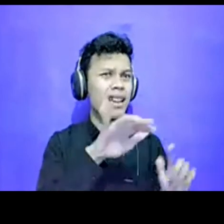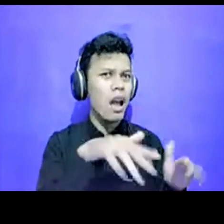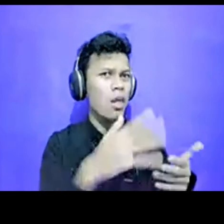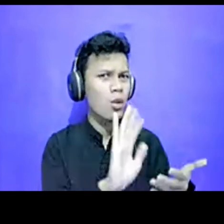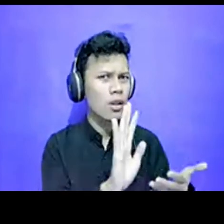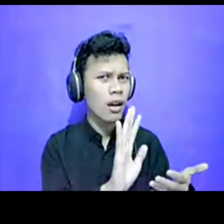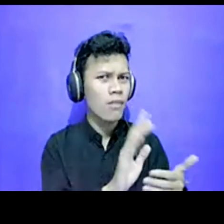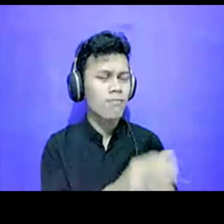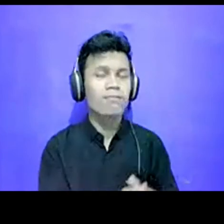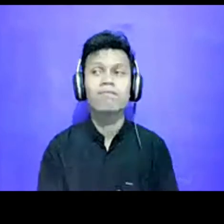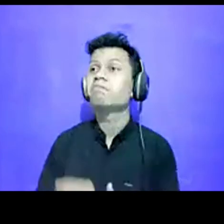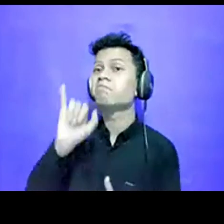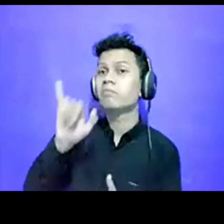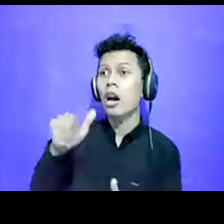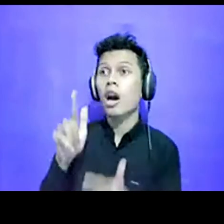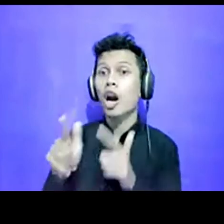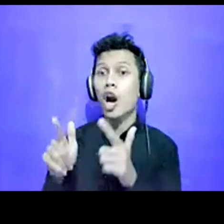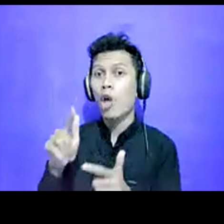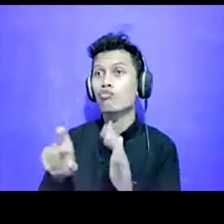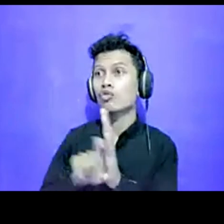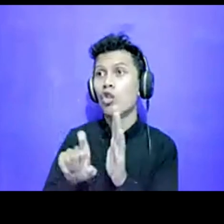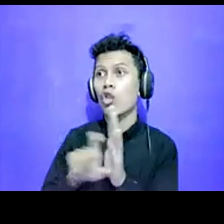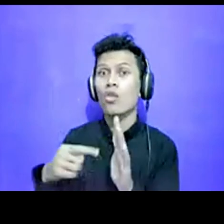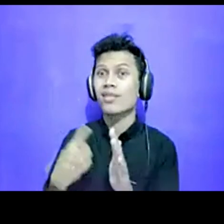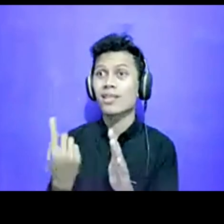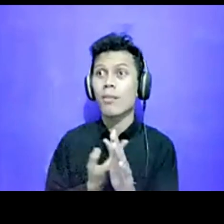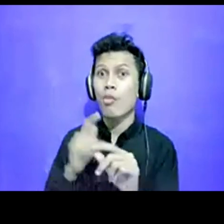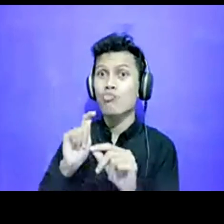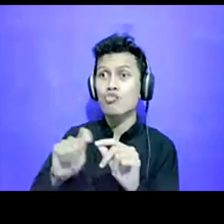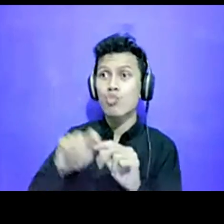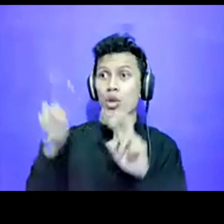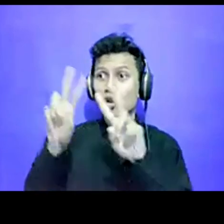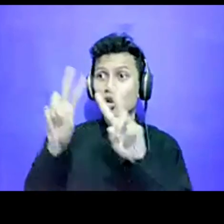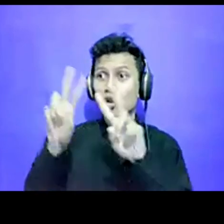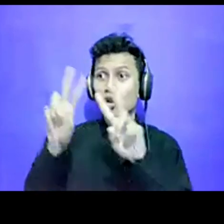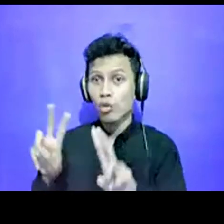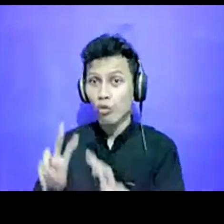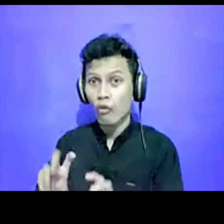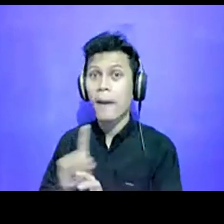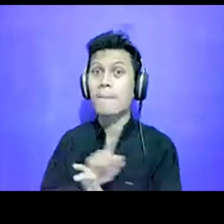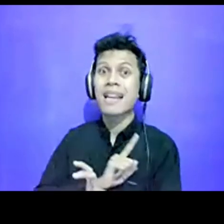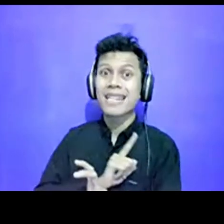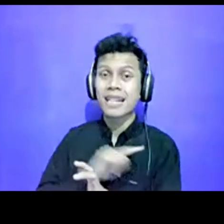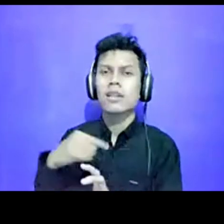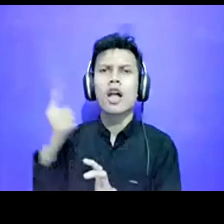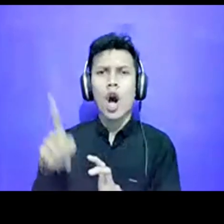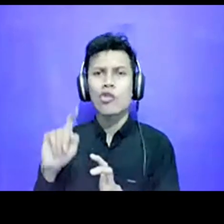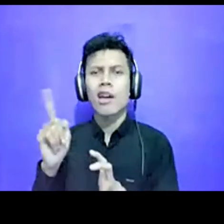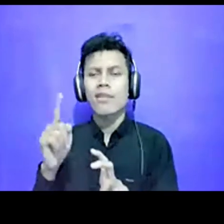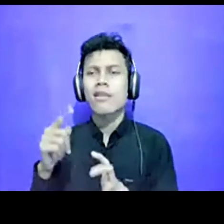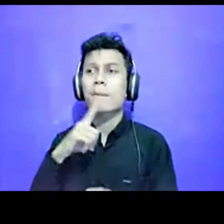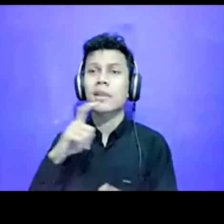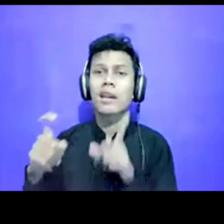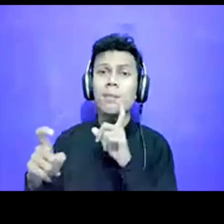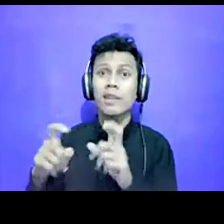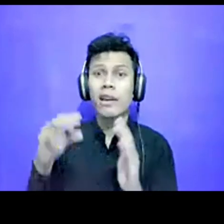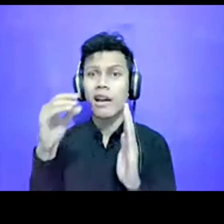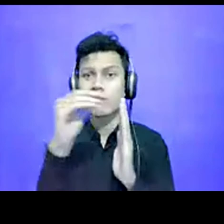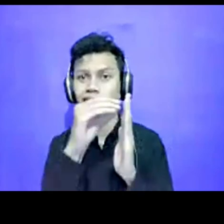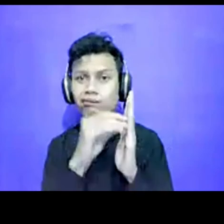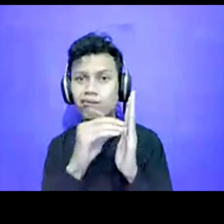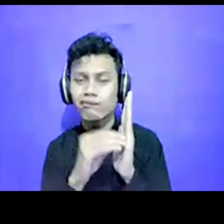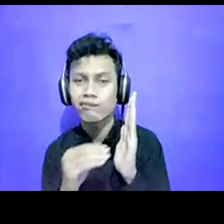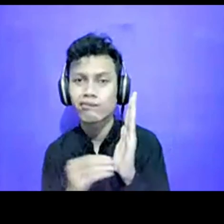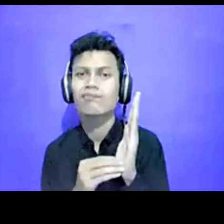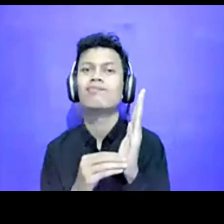kalau misalnya survei mandiri, misalnya kita mau bikin survei gitu, ya pertama kita bikin ini kan, daftar pertanyaan untuk parameternya